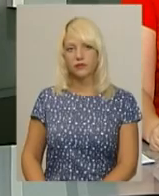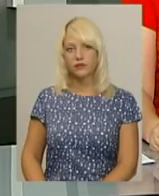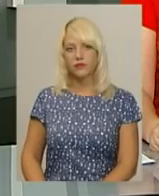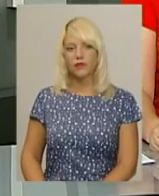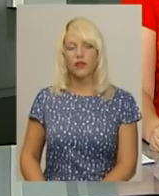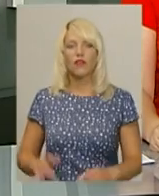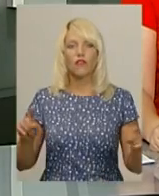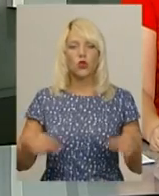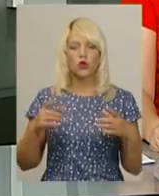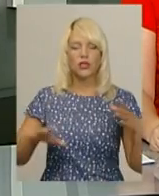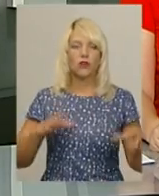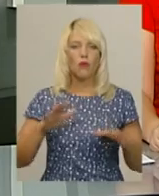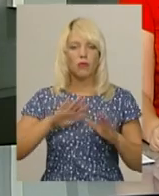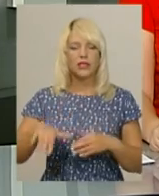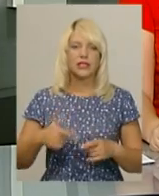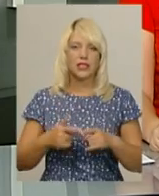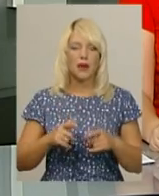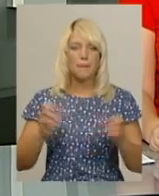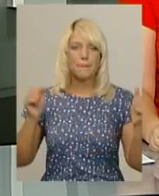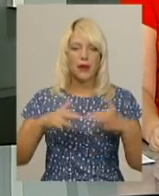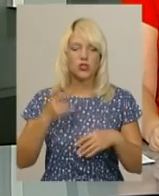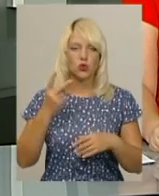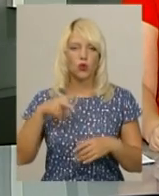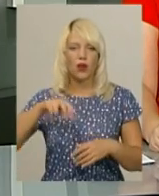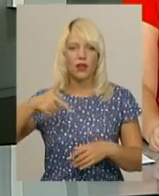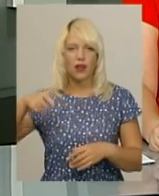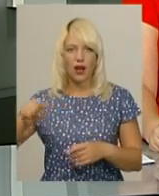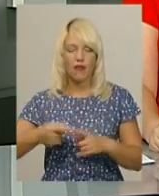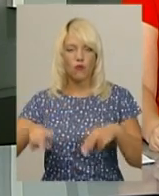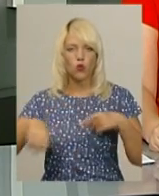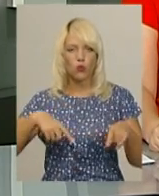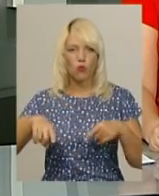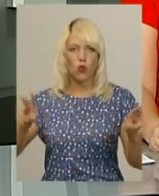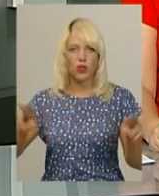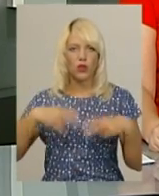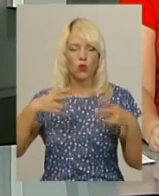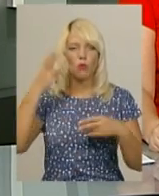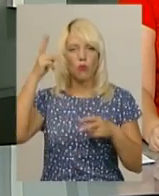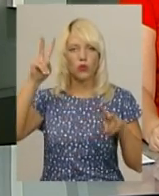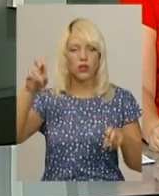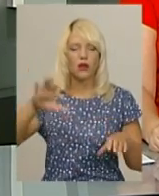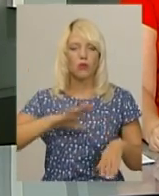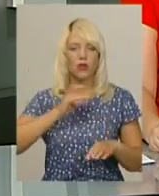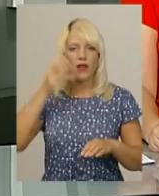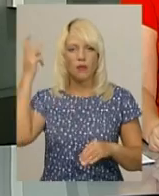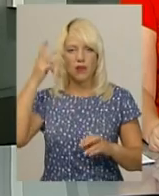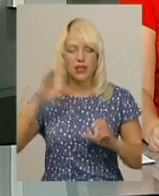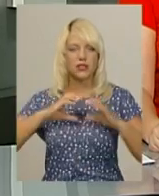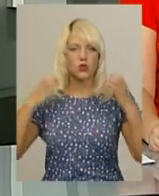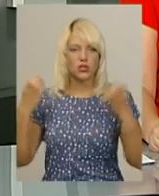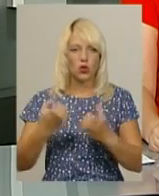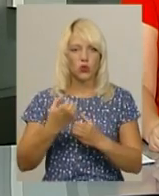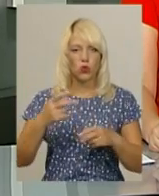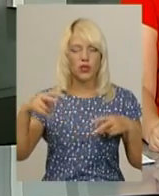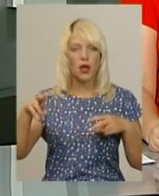Відновлювальне тренування після чергового матчу в другій лізі футбольного клубу «Поділя» відбулося сьогодні на Хмельницькому стадіоні «Поділя».